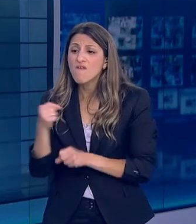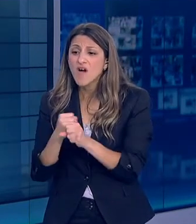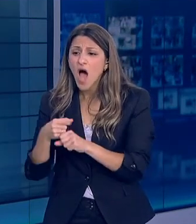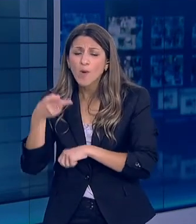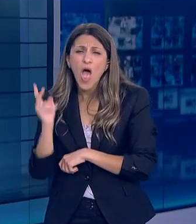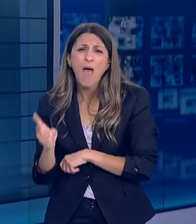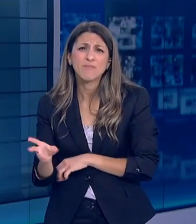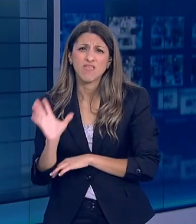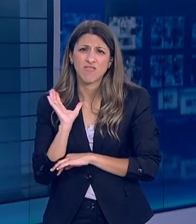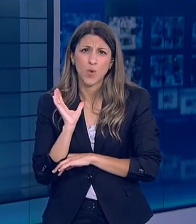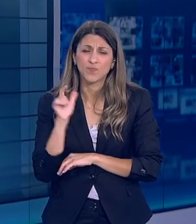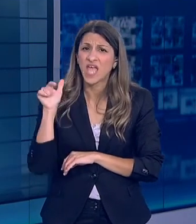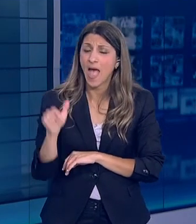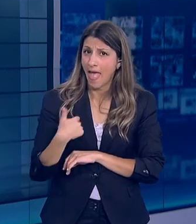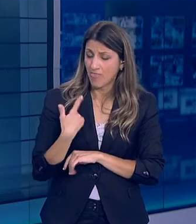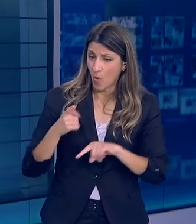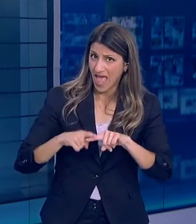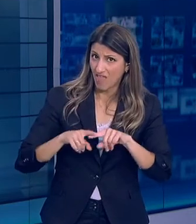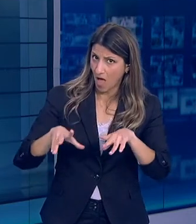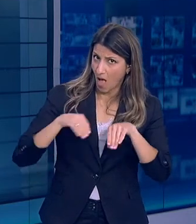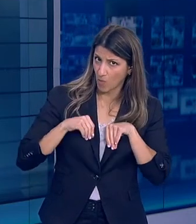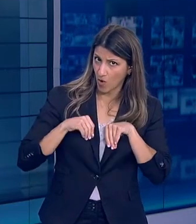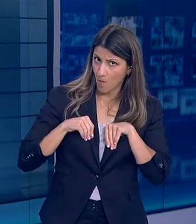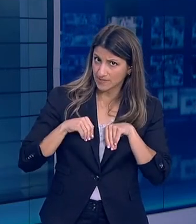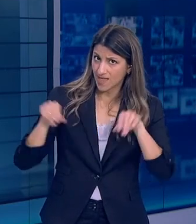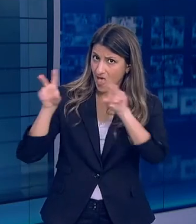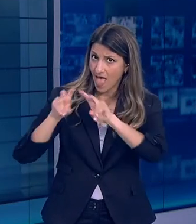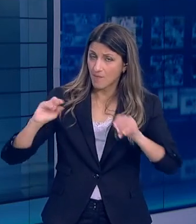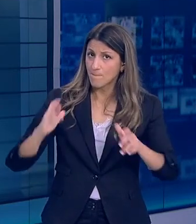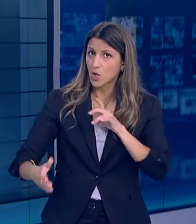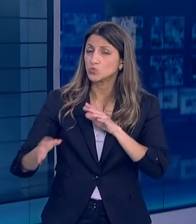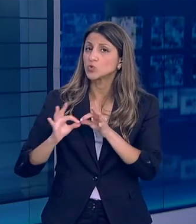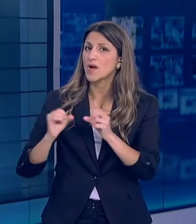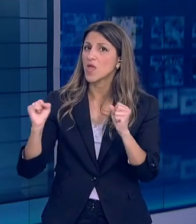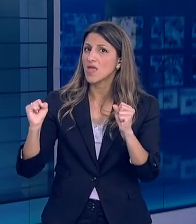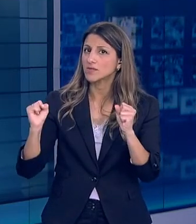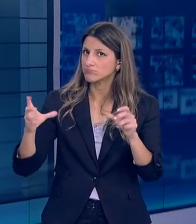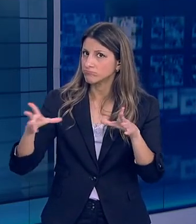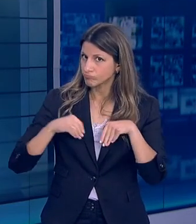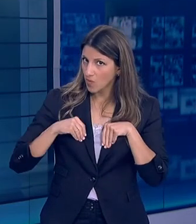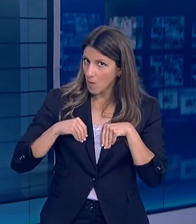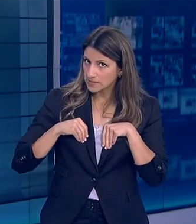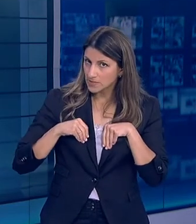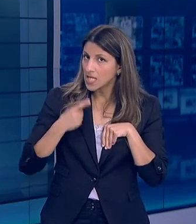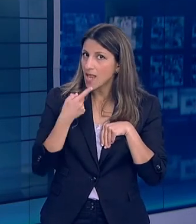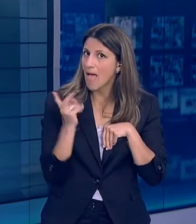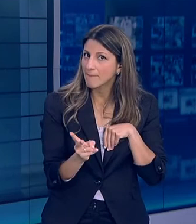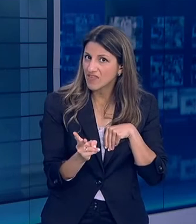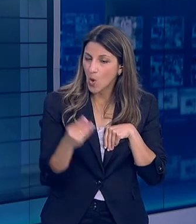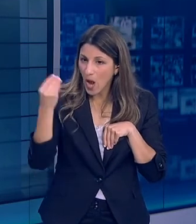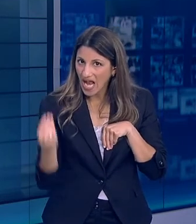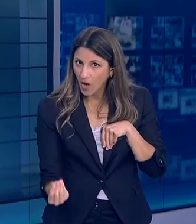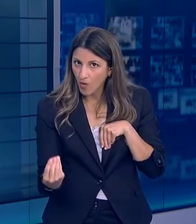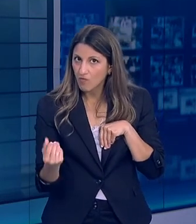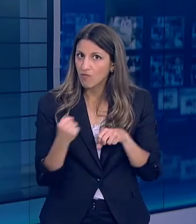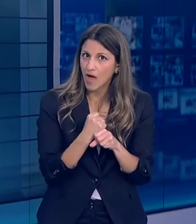χώρα μας Ή θα συνεχίσουμε τη χορήγηση χλωροκίνης Τόσους ασθενείς μέσα και έξω από το νοσοκομείο Όσους υγειονομικούς Εν τέλει